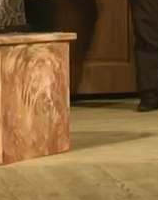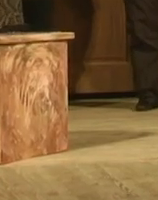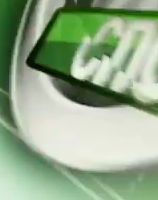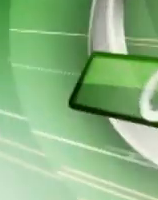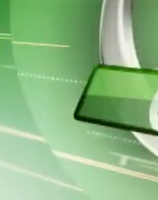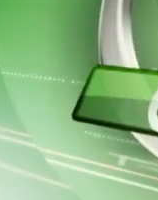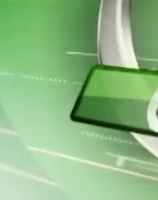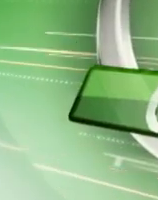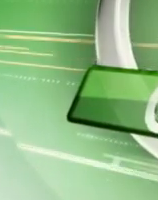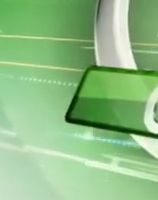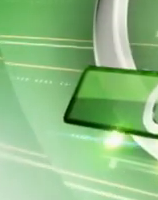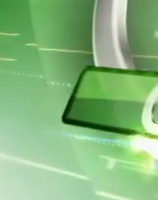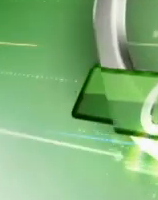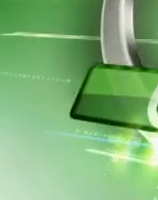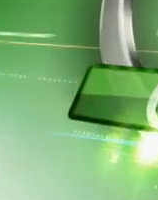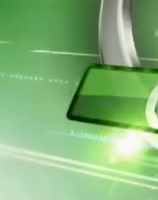Центр.